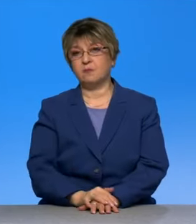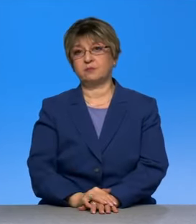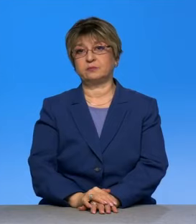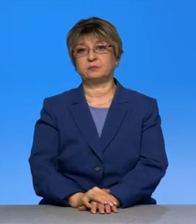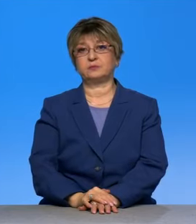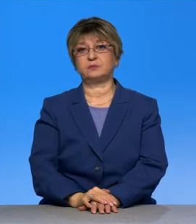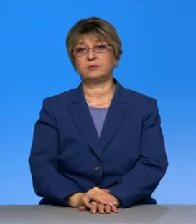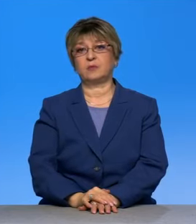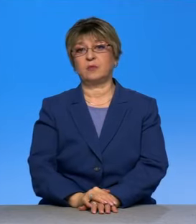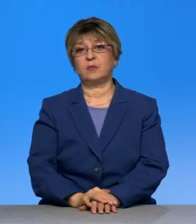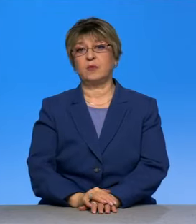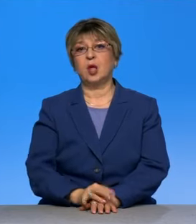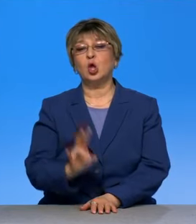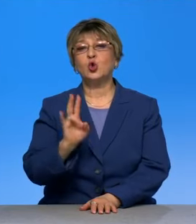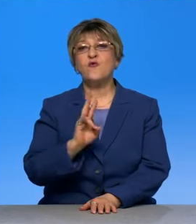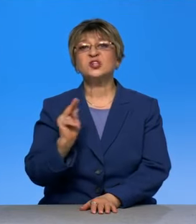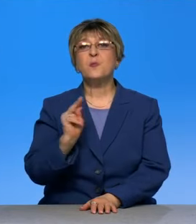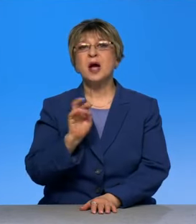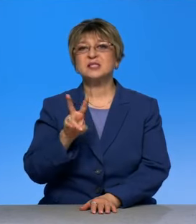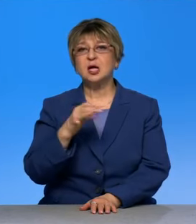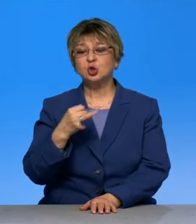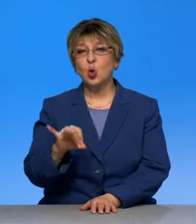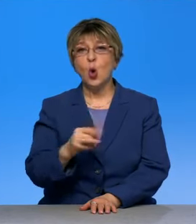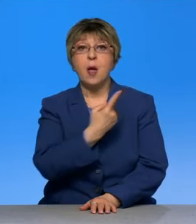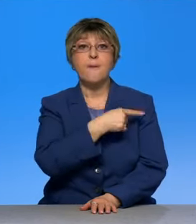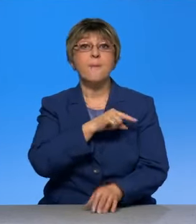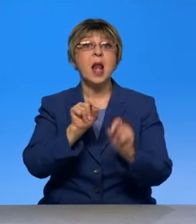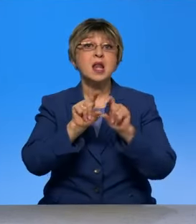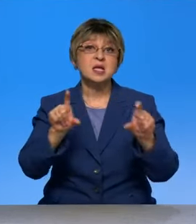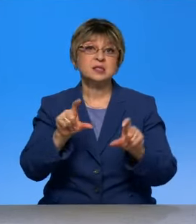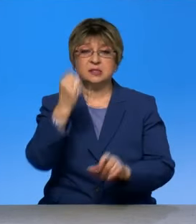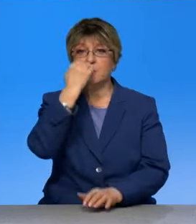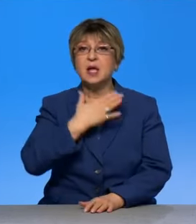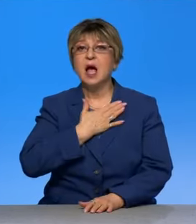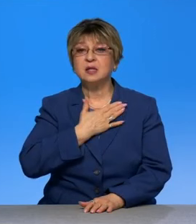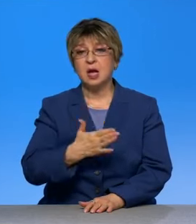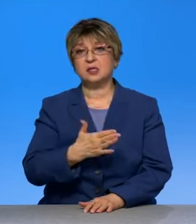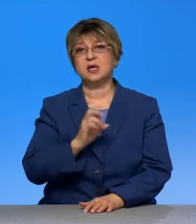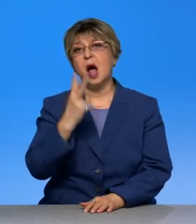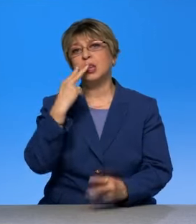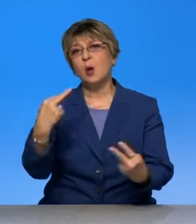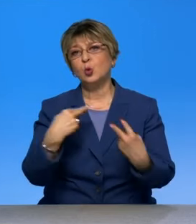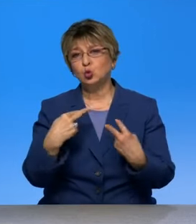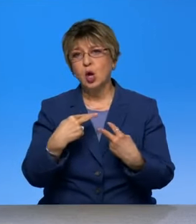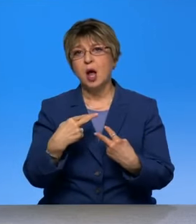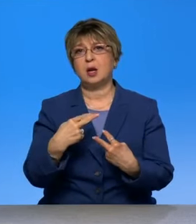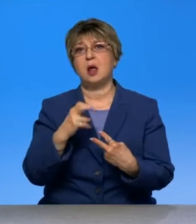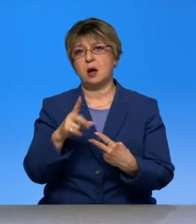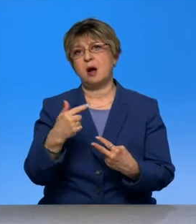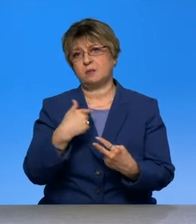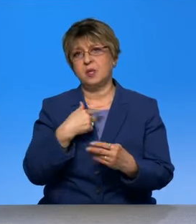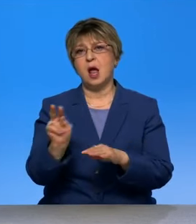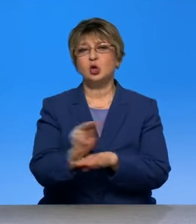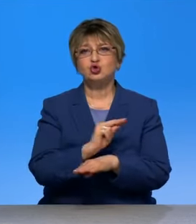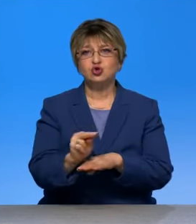нашим Новочебоксарской городской больницам. Очень, как они наблюдали, как вели меня